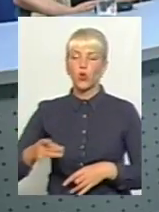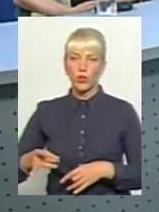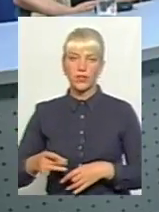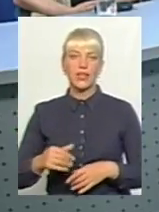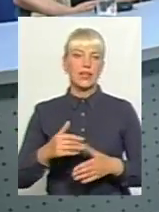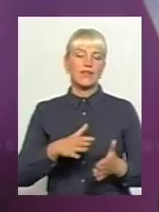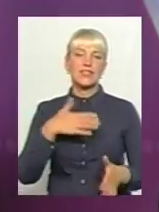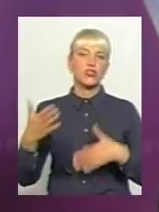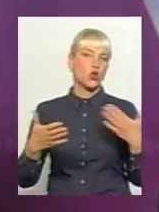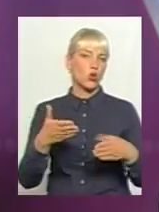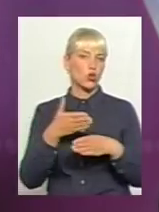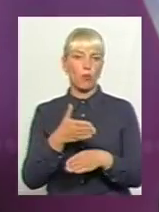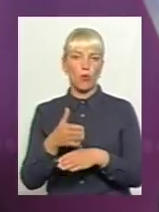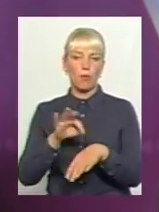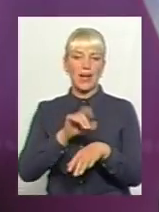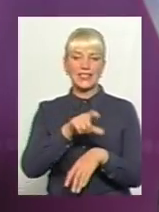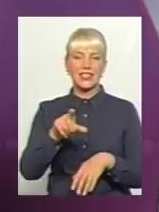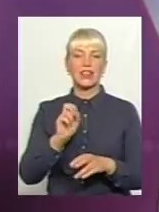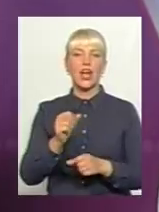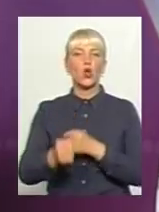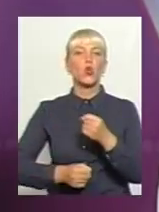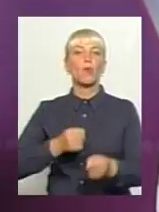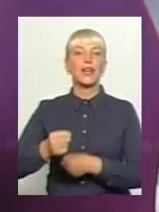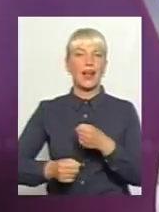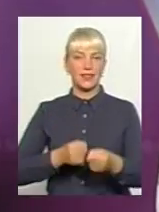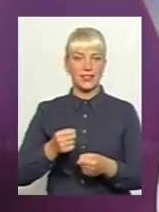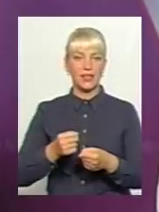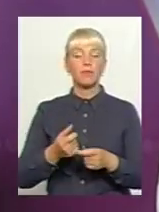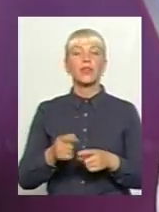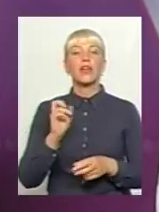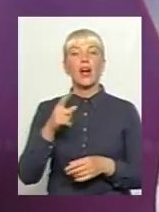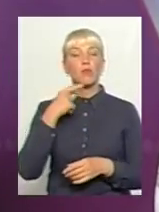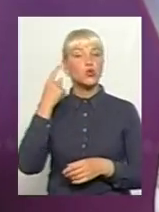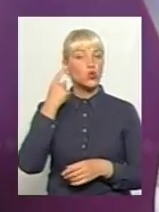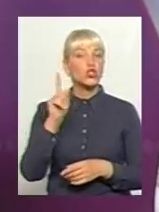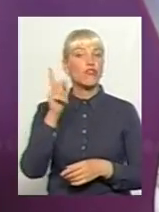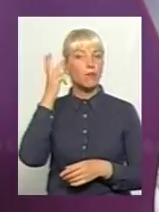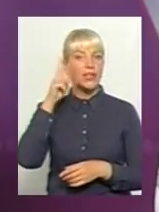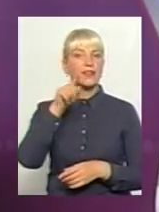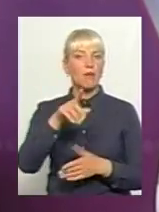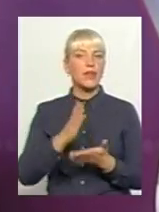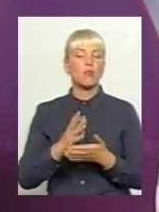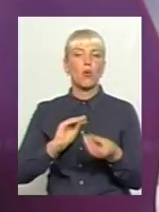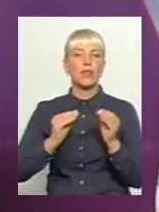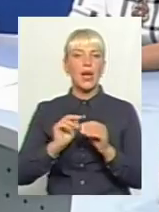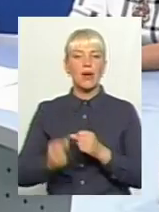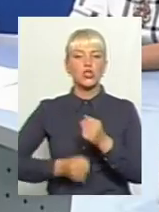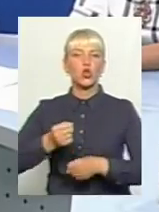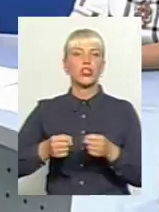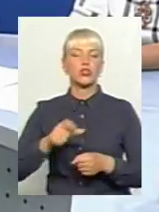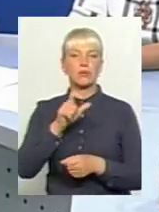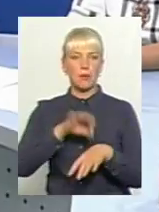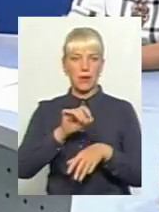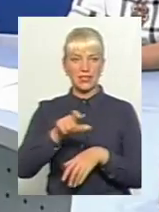всестороння допомога пацієнтів добиратися. Те, що ми чули у Хмельницькому, що є проблема з доїздом пацієнтів, в нас є такі проблеми?